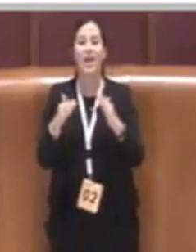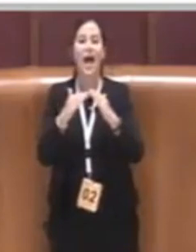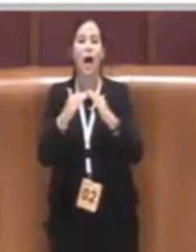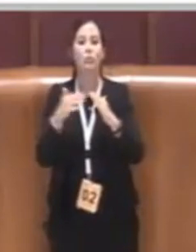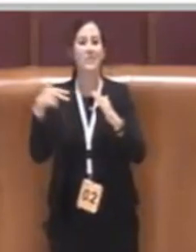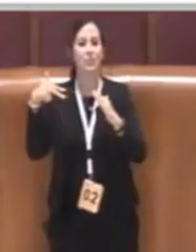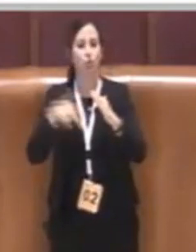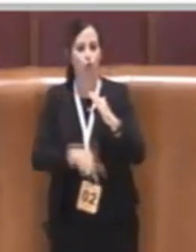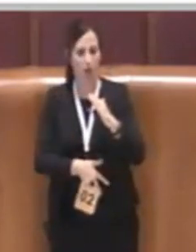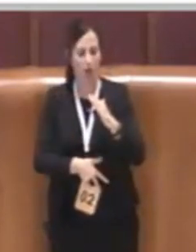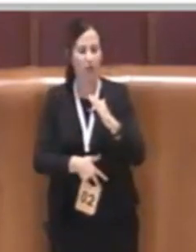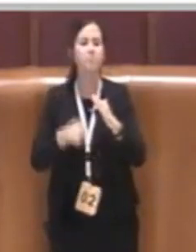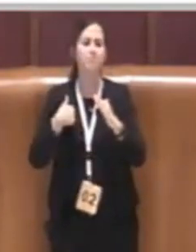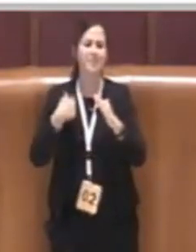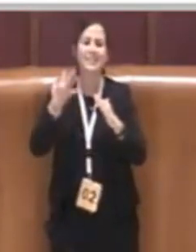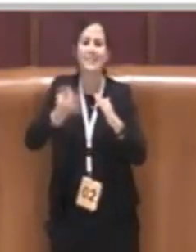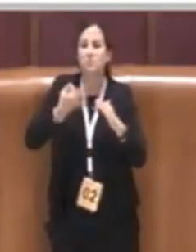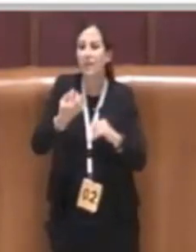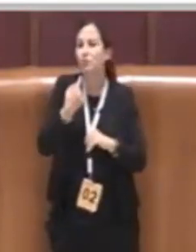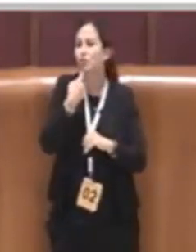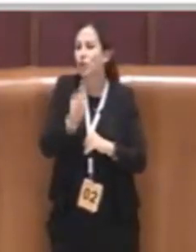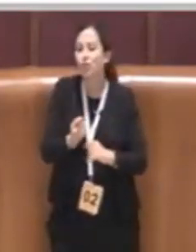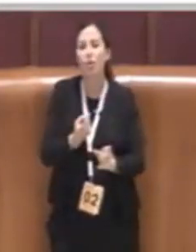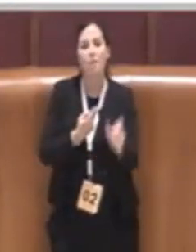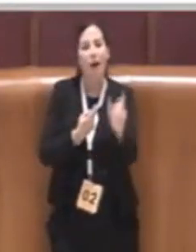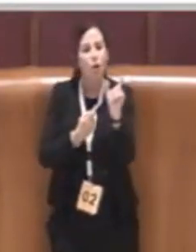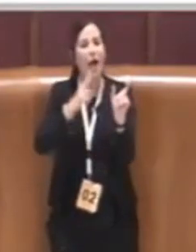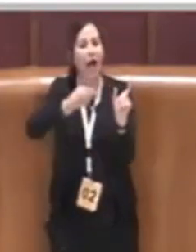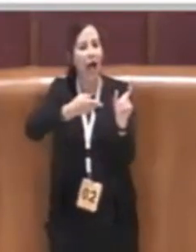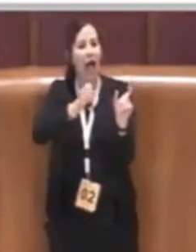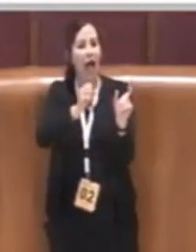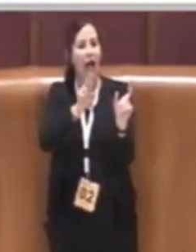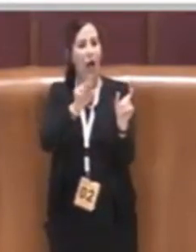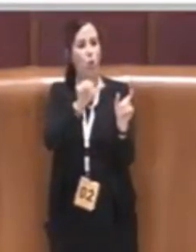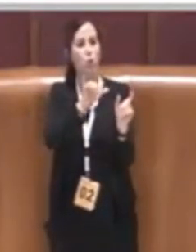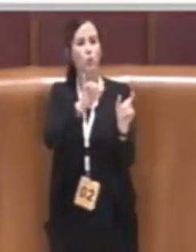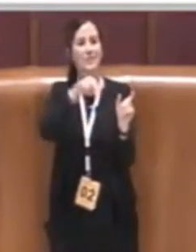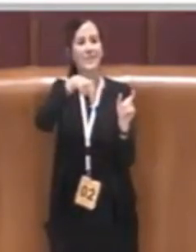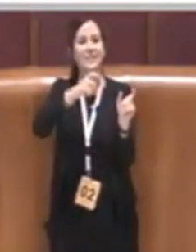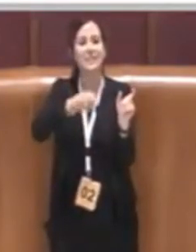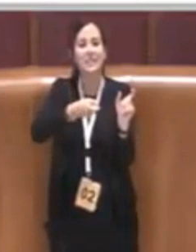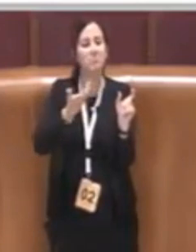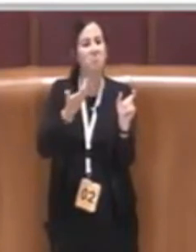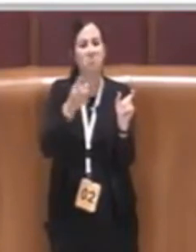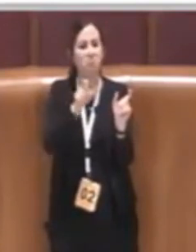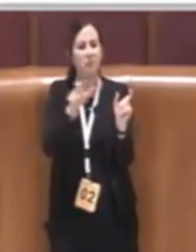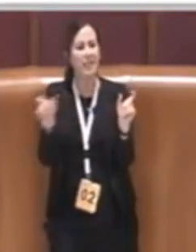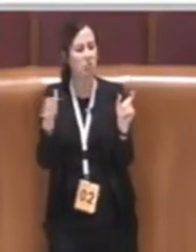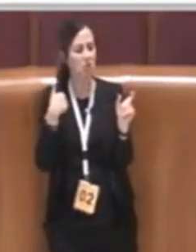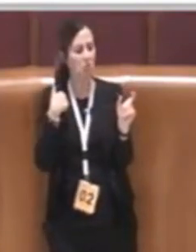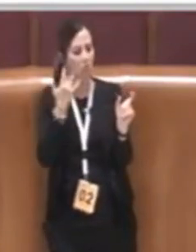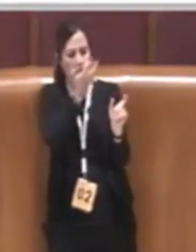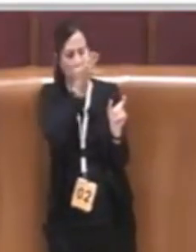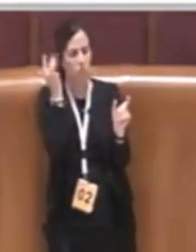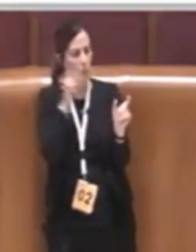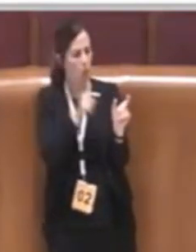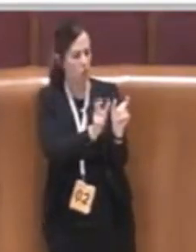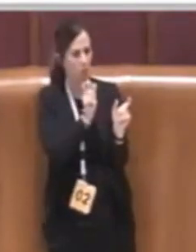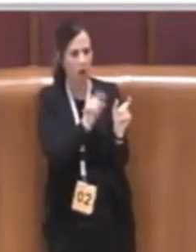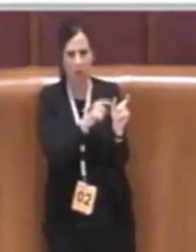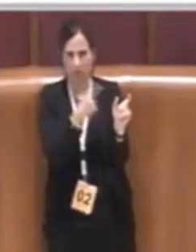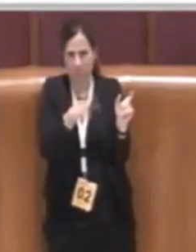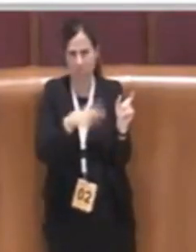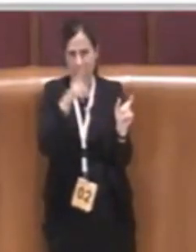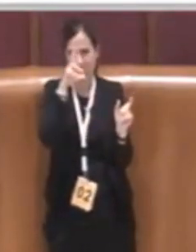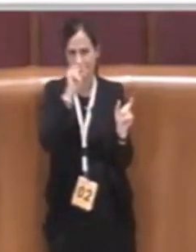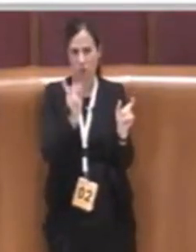spesso si parla di housing senza sapere, molti non sanno effettivamente di cosa si tratta. E, come